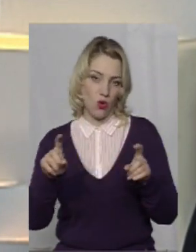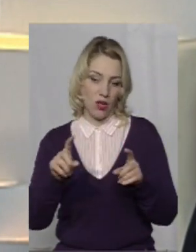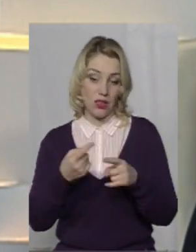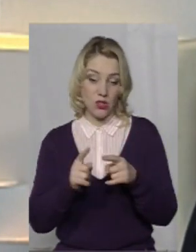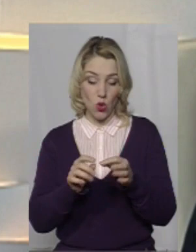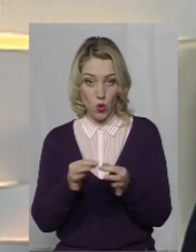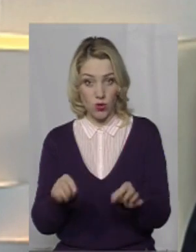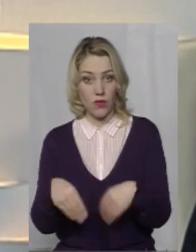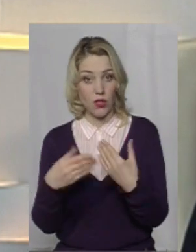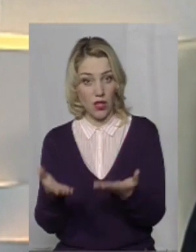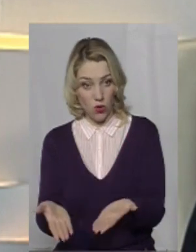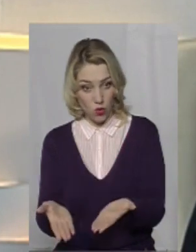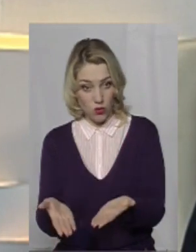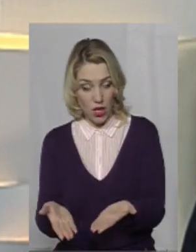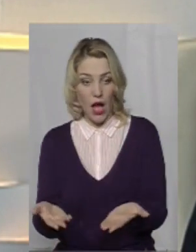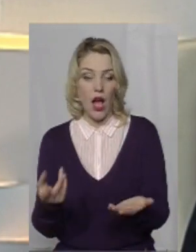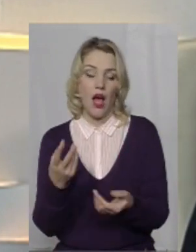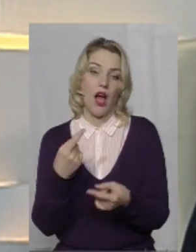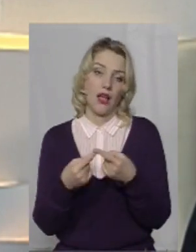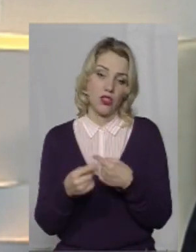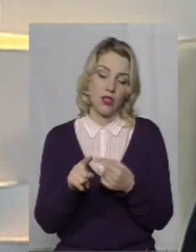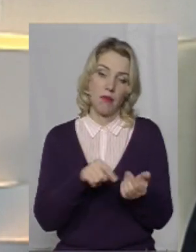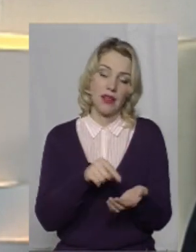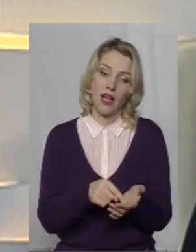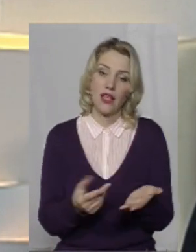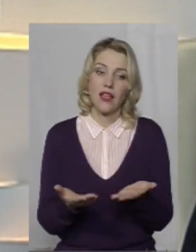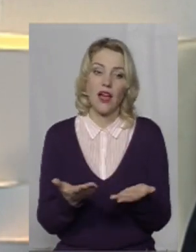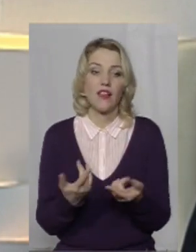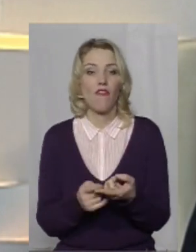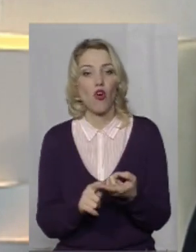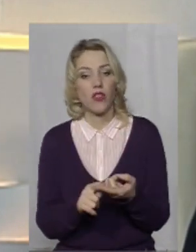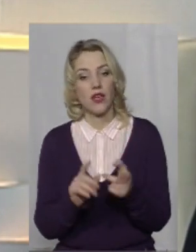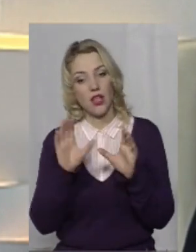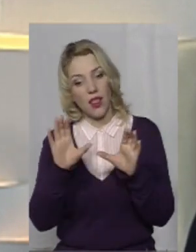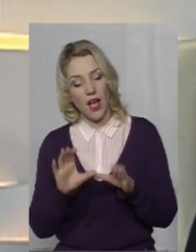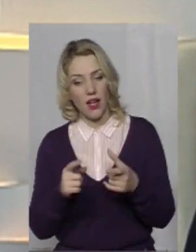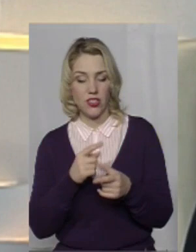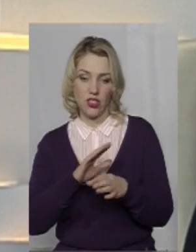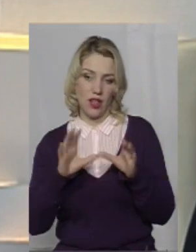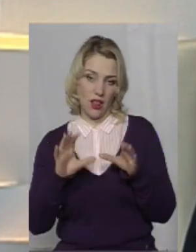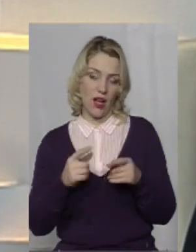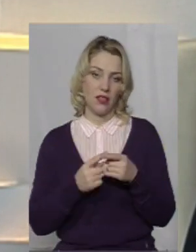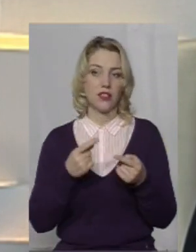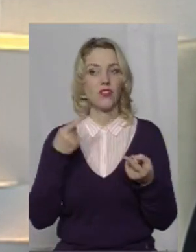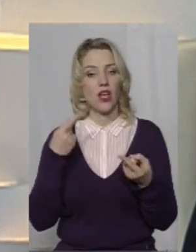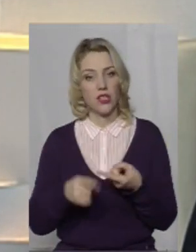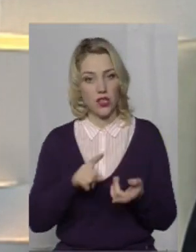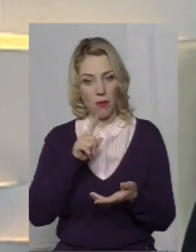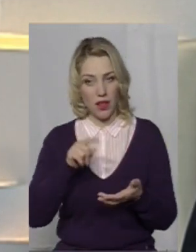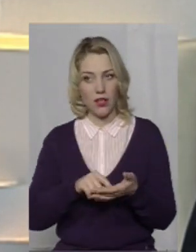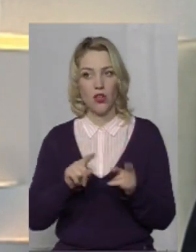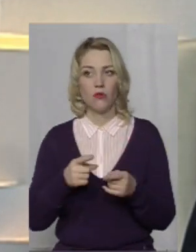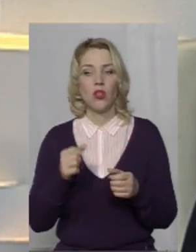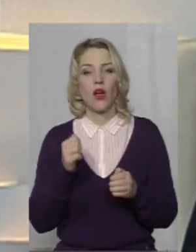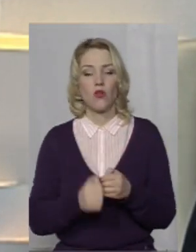видають. Друге питання, які вони легальні чи не легальні, це вже інше питання. Тому на